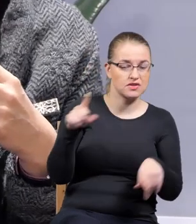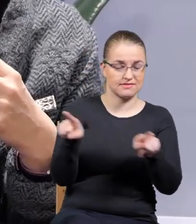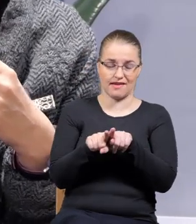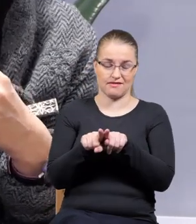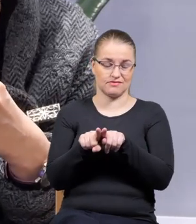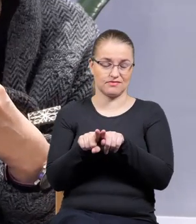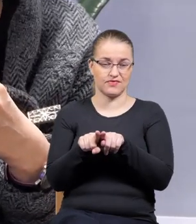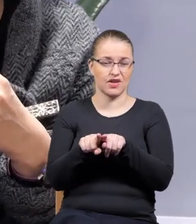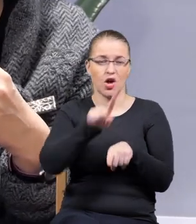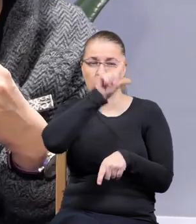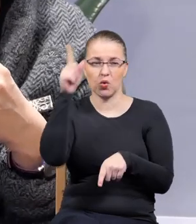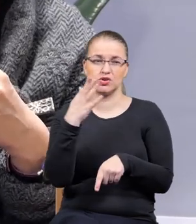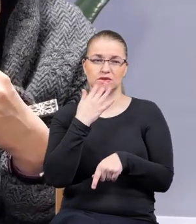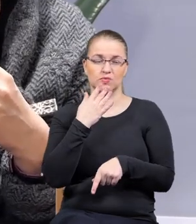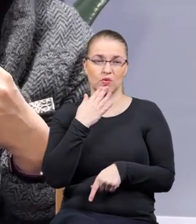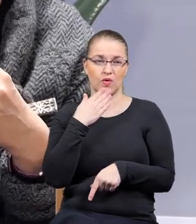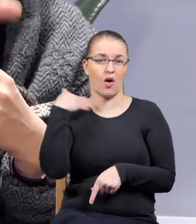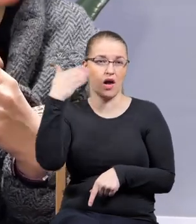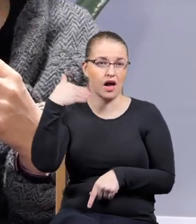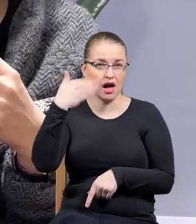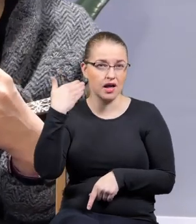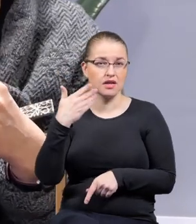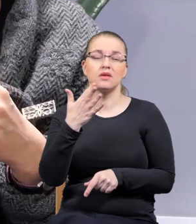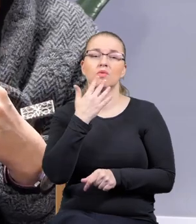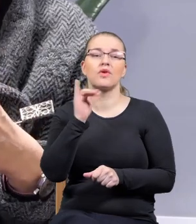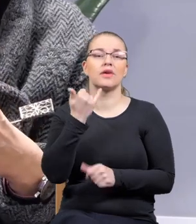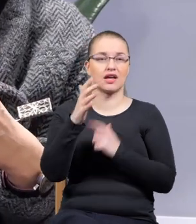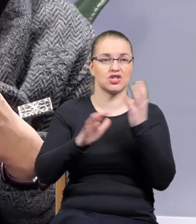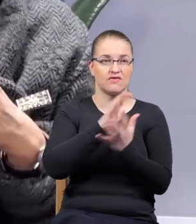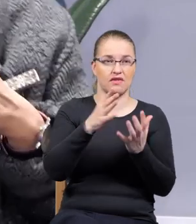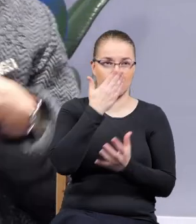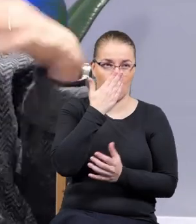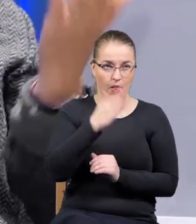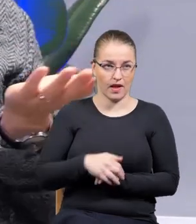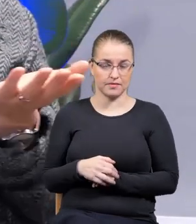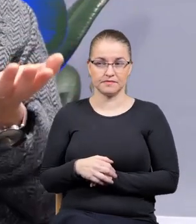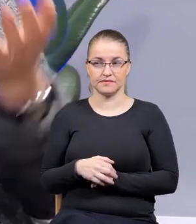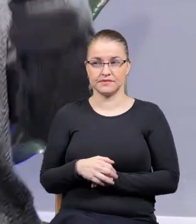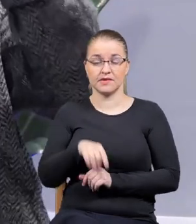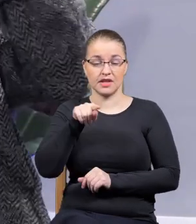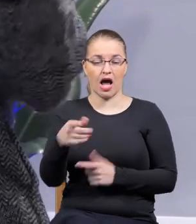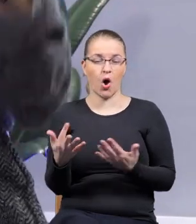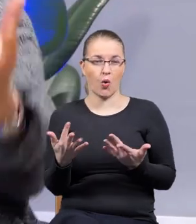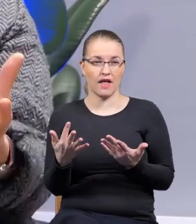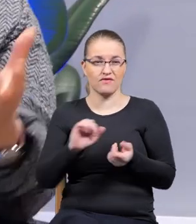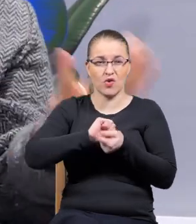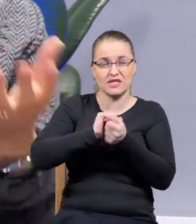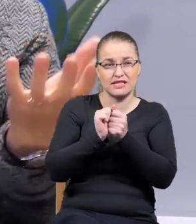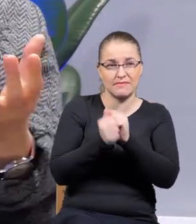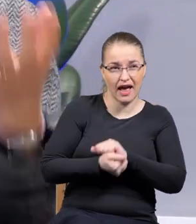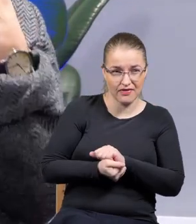tych ludzi, którzy do nas mówią, którzy nam mówią, jaki jest świat. I ta łatwość zmiany